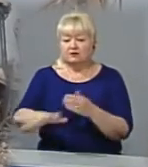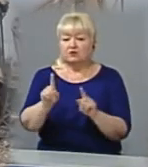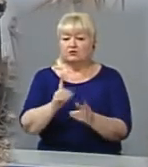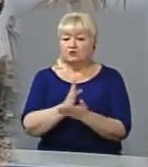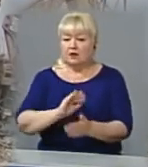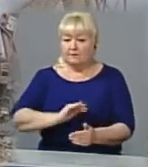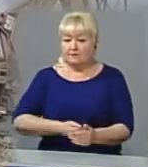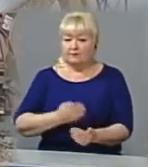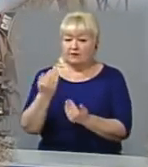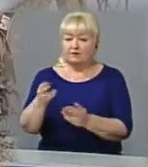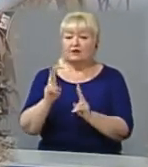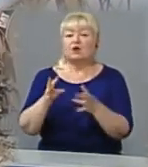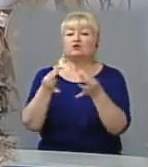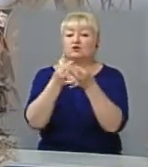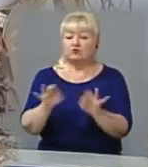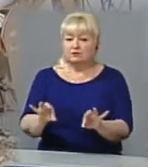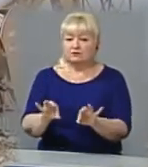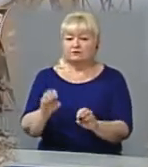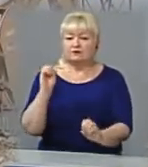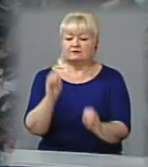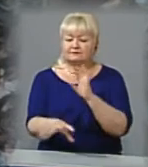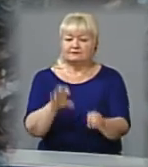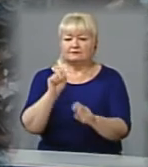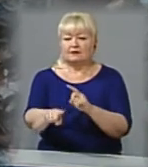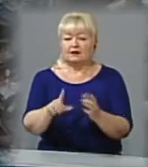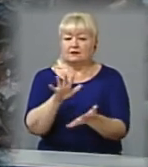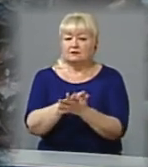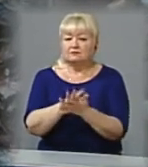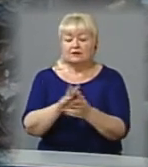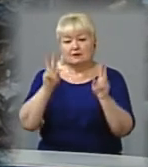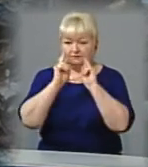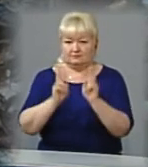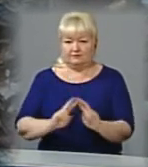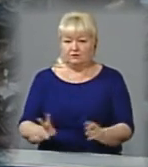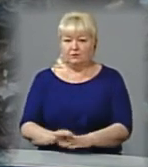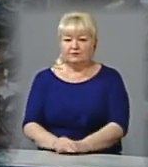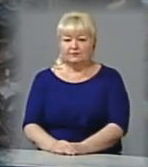Втім, хто дав дозвід, розташовувати на ній міні-полігон з відходами невідомо.